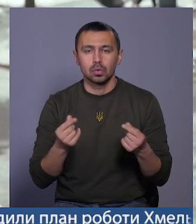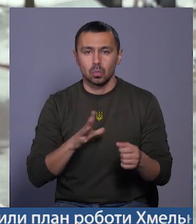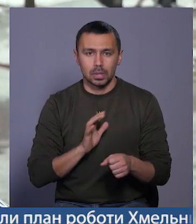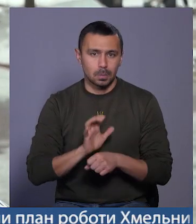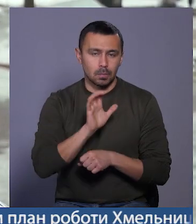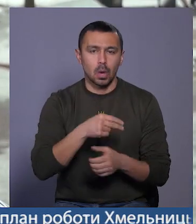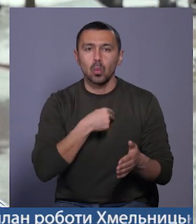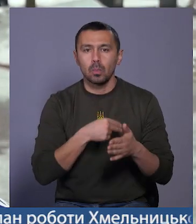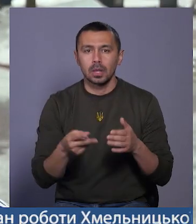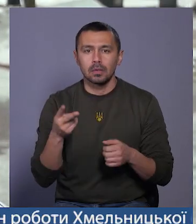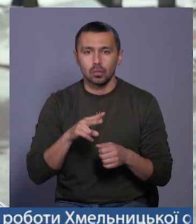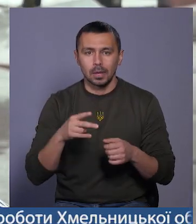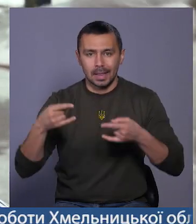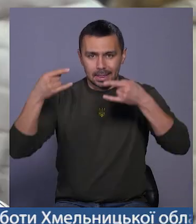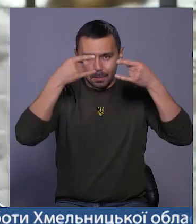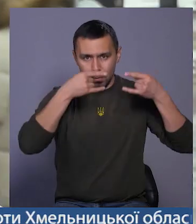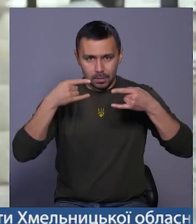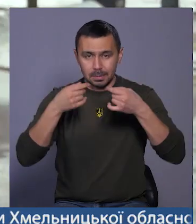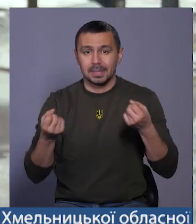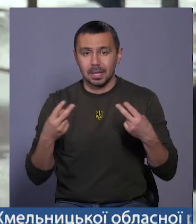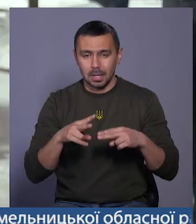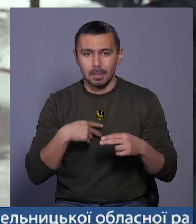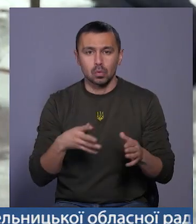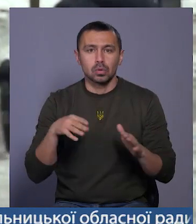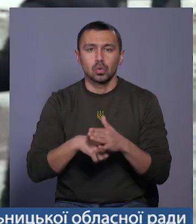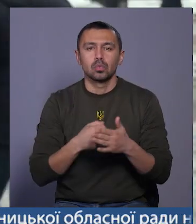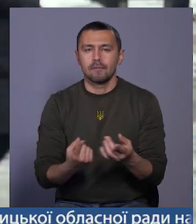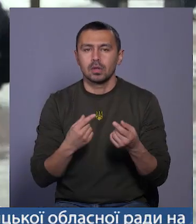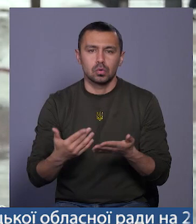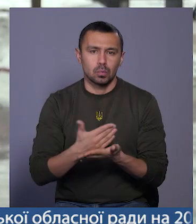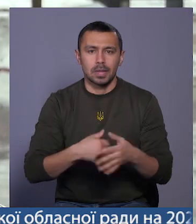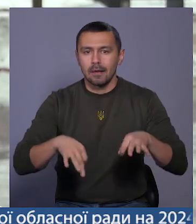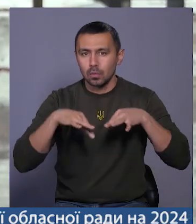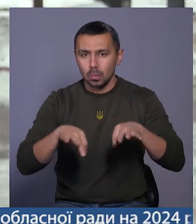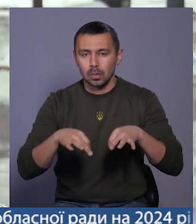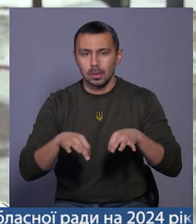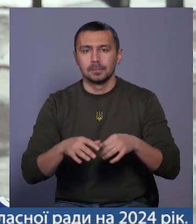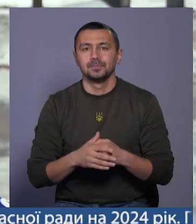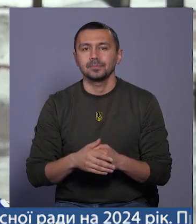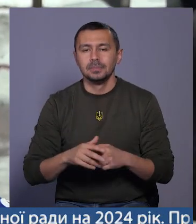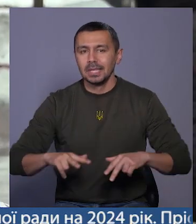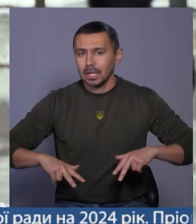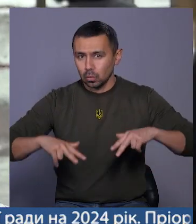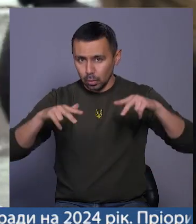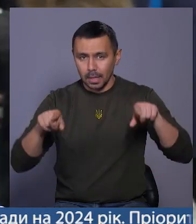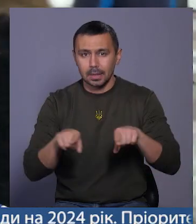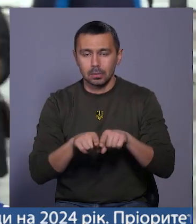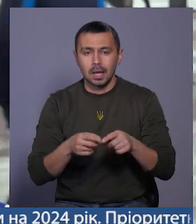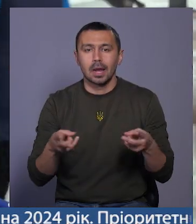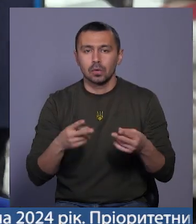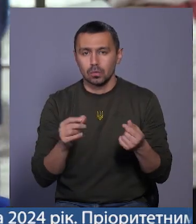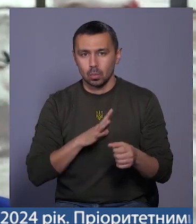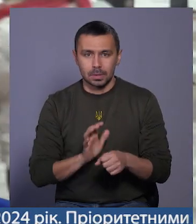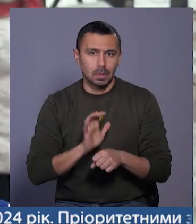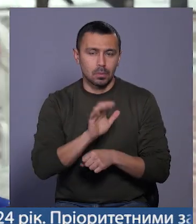спрямовані на купівлю двох тепловізорів. Також ми доєдналися до великого збору на автомобілі для ЗСУ та на дрони Камікадзе. Решта коштів